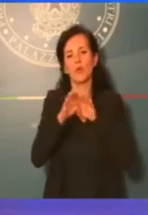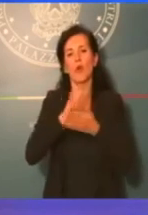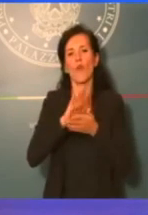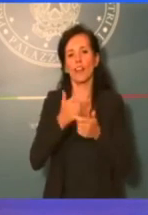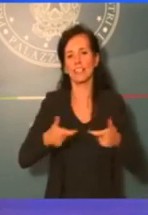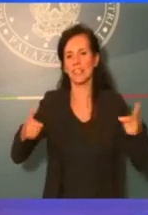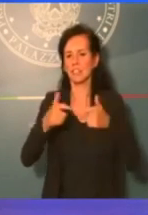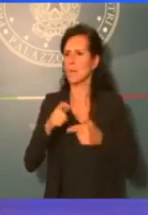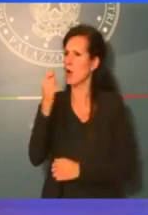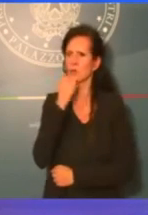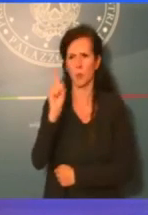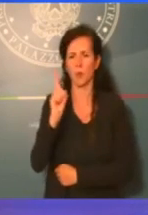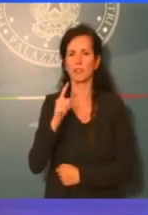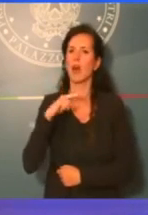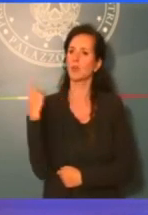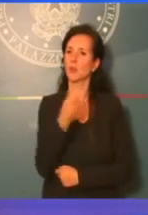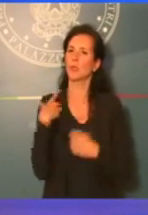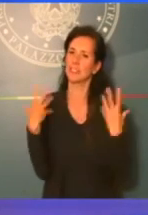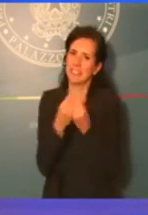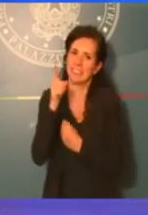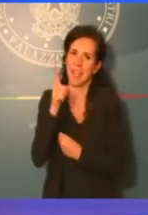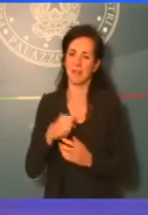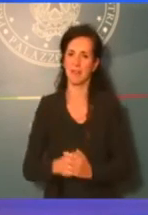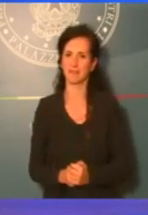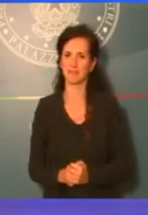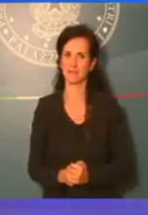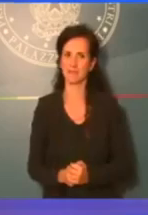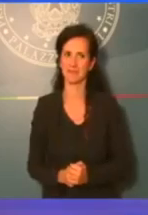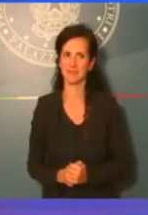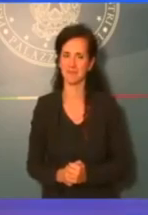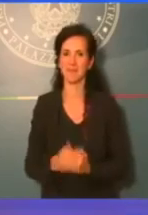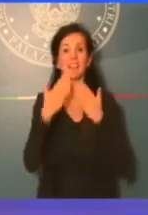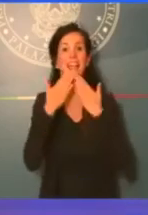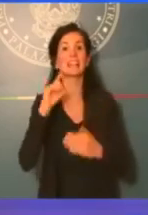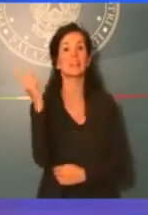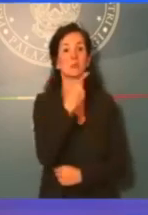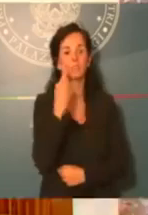siamo tutti contenti. Grazie a tutti.